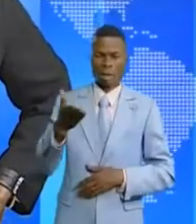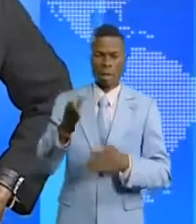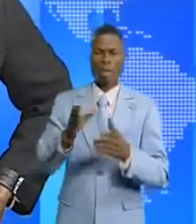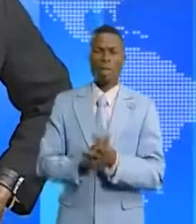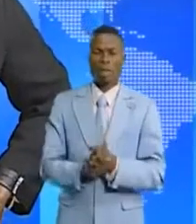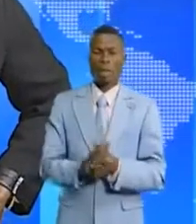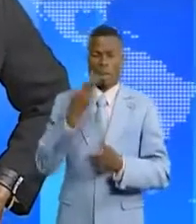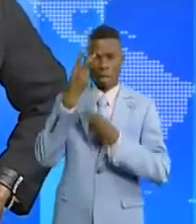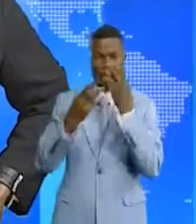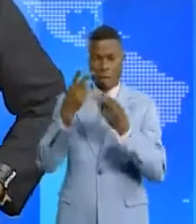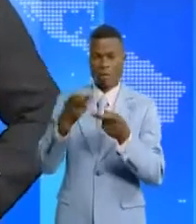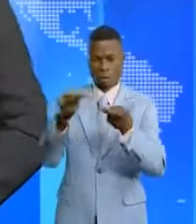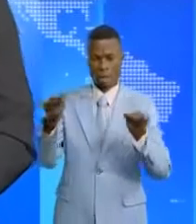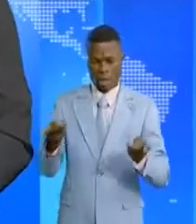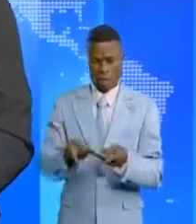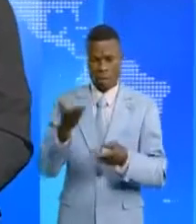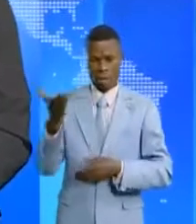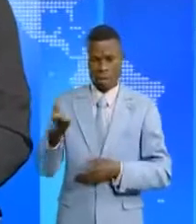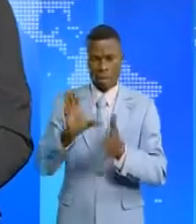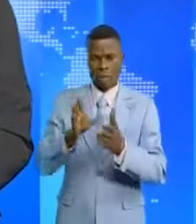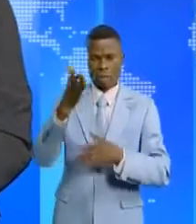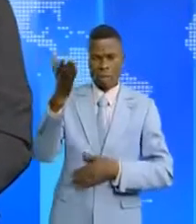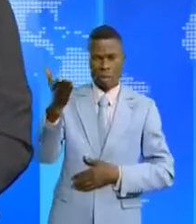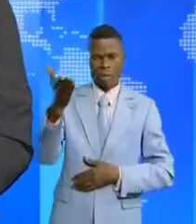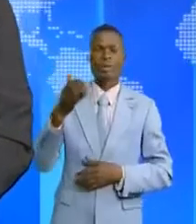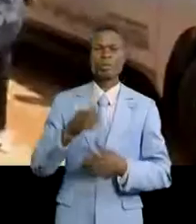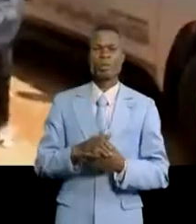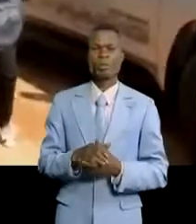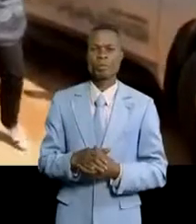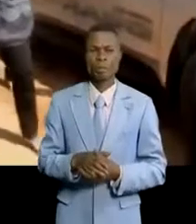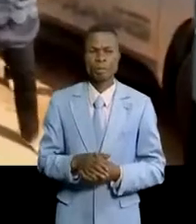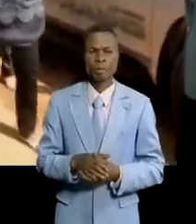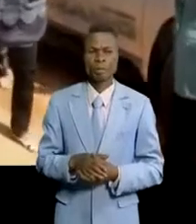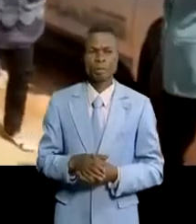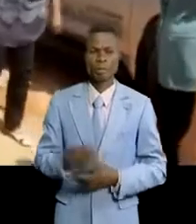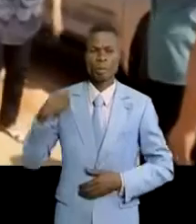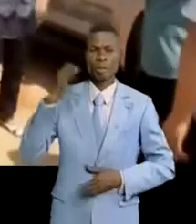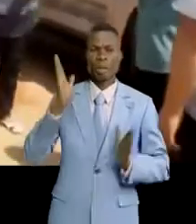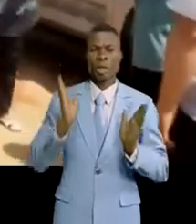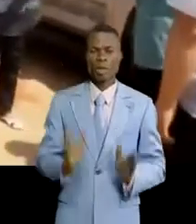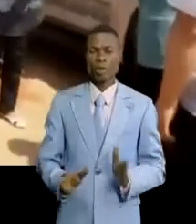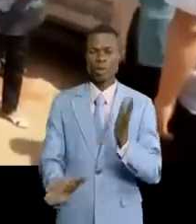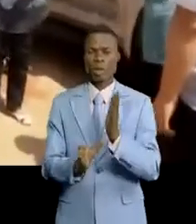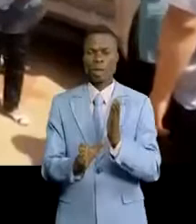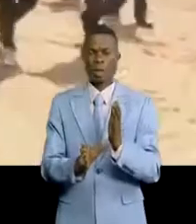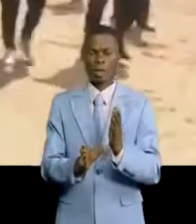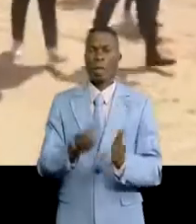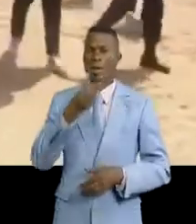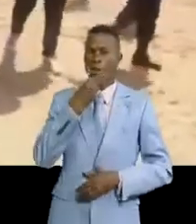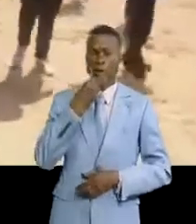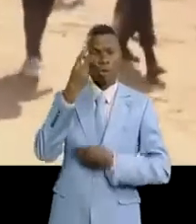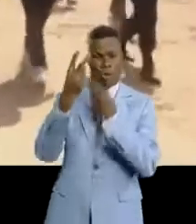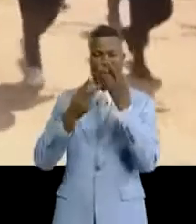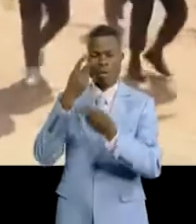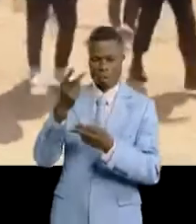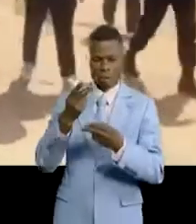lors de sa visite d'inspection sur ces chantiers. Le gouverneur de province intérimaire du Kassaï oriental a commencé cette visite d